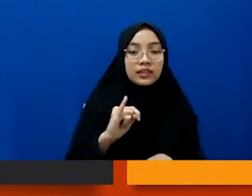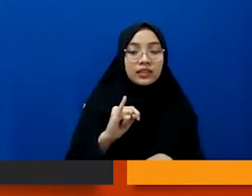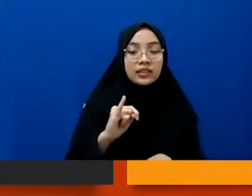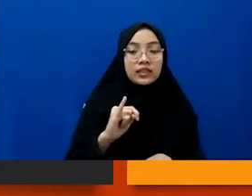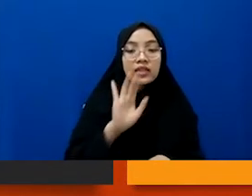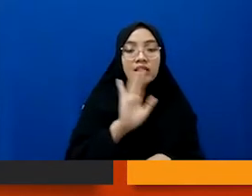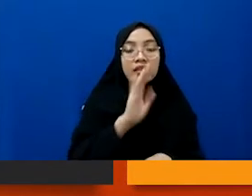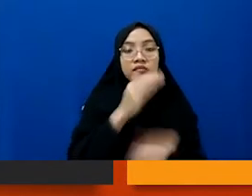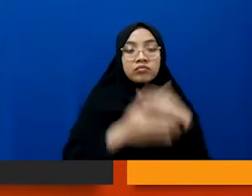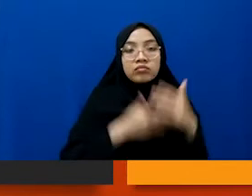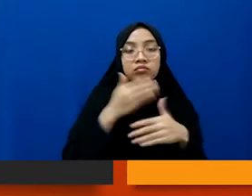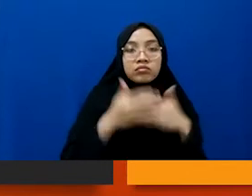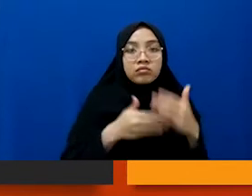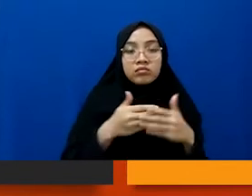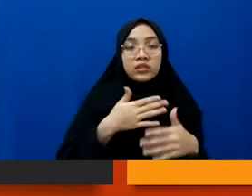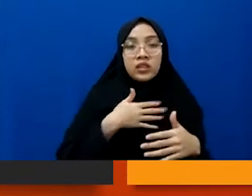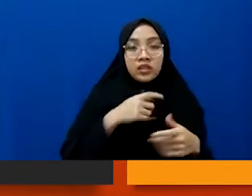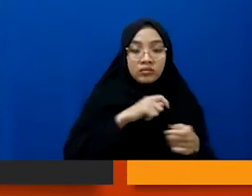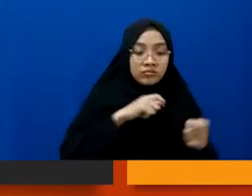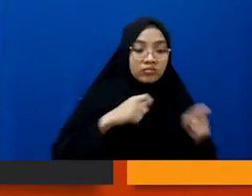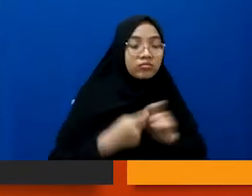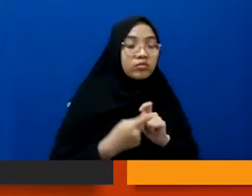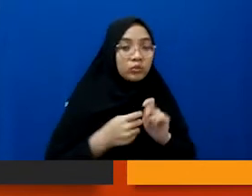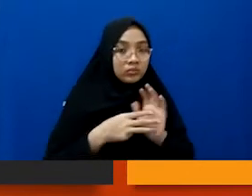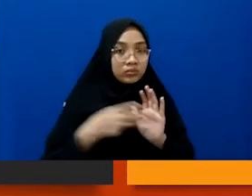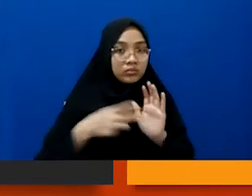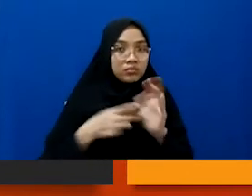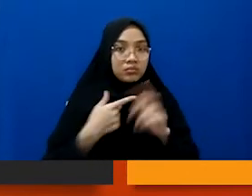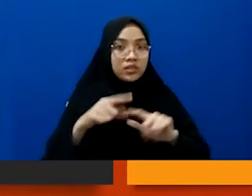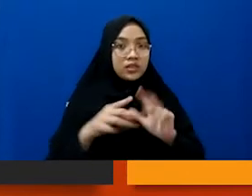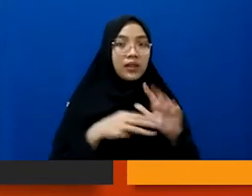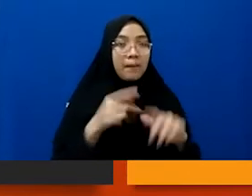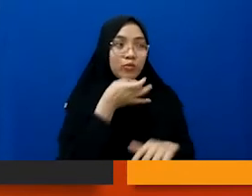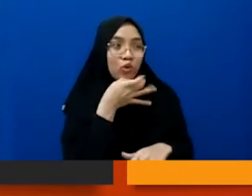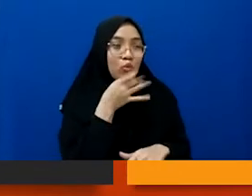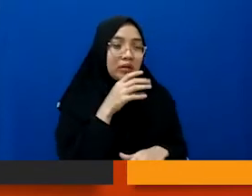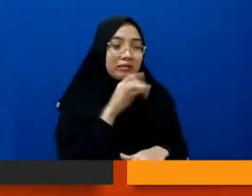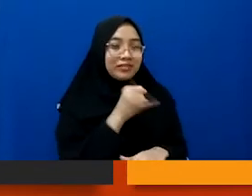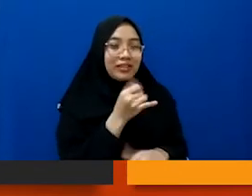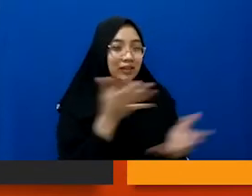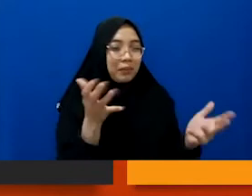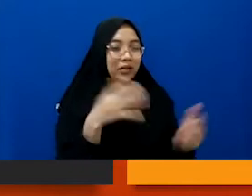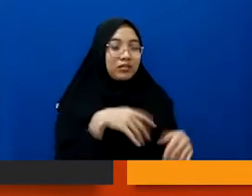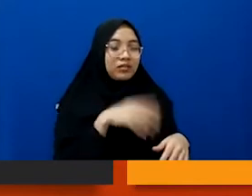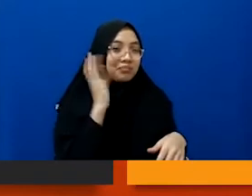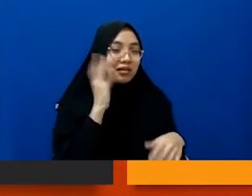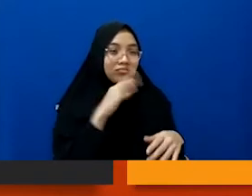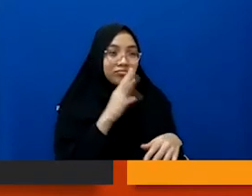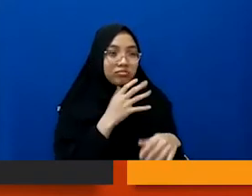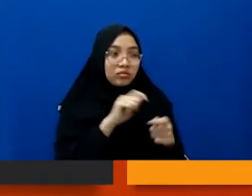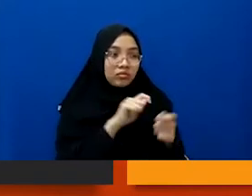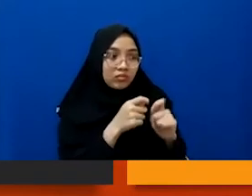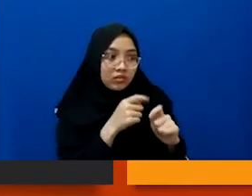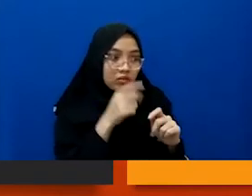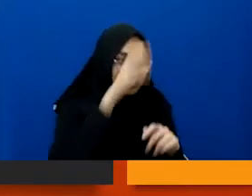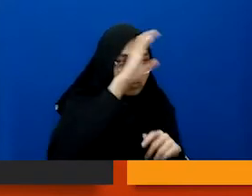kemudian saya menyamar gitu kan saya menyamar gitu untuk mengetahui gitu kan